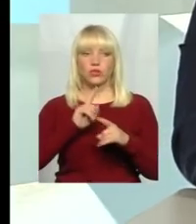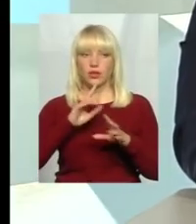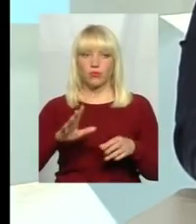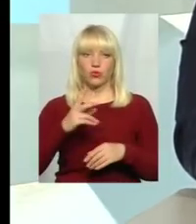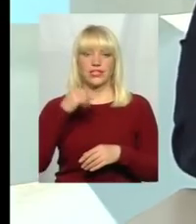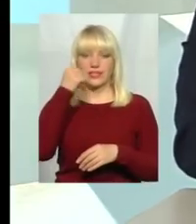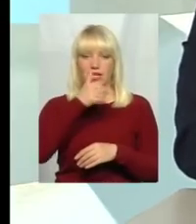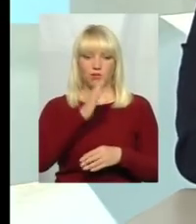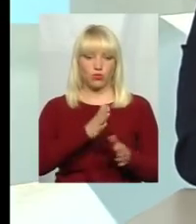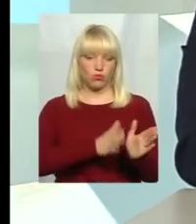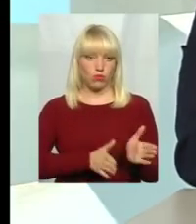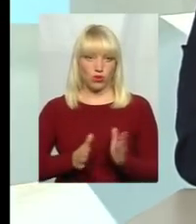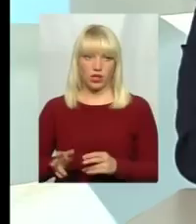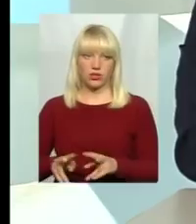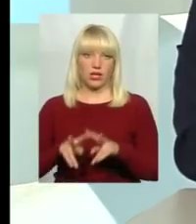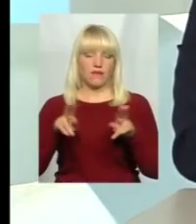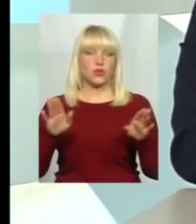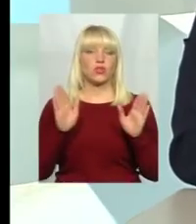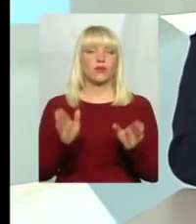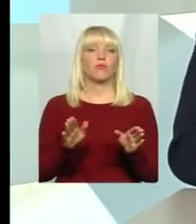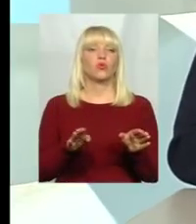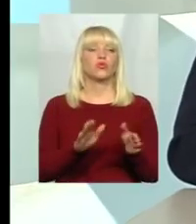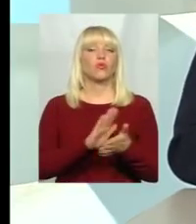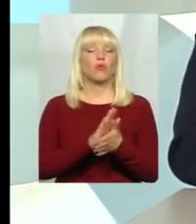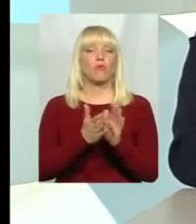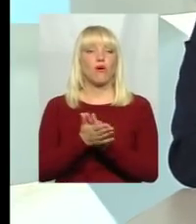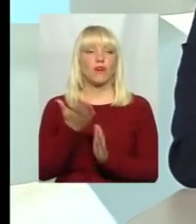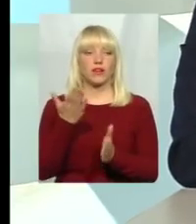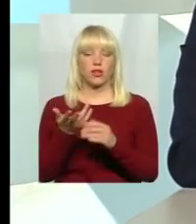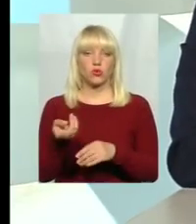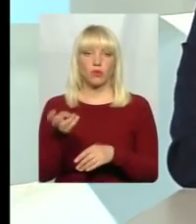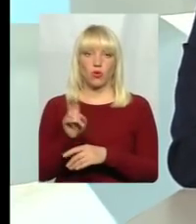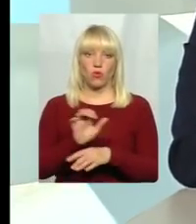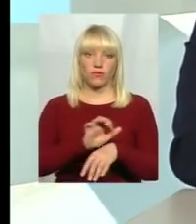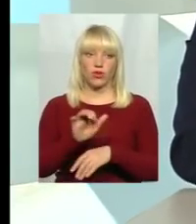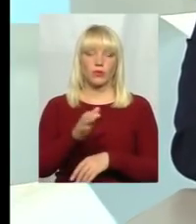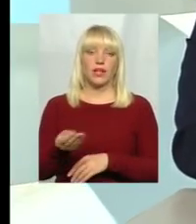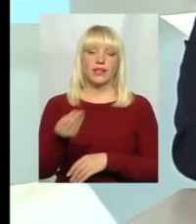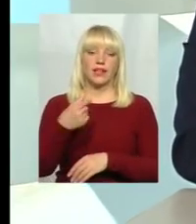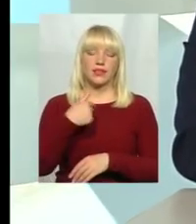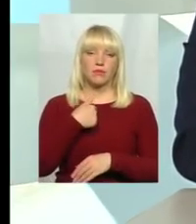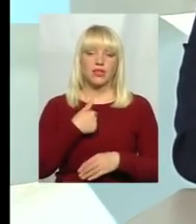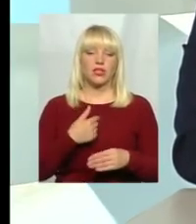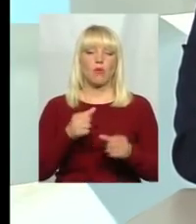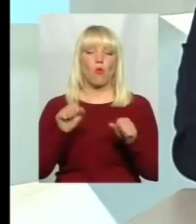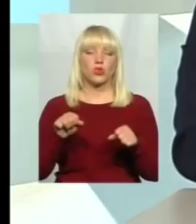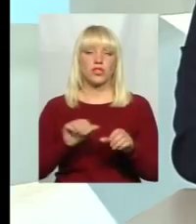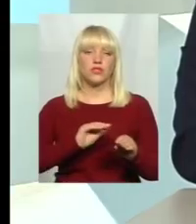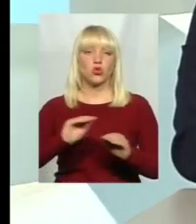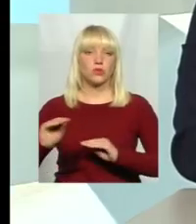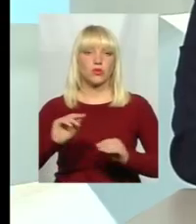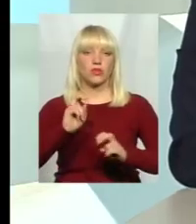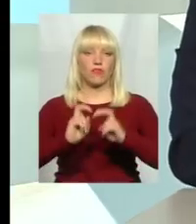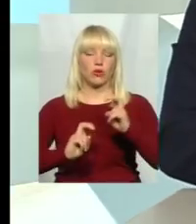наведеться порадок, і всі будуть в однакових умовах. Але, якщо сьогодні приходить виробник і каже, дайте мені можливість розмістити виробництво, там